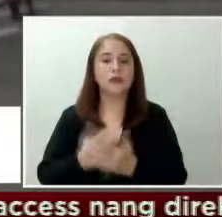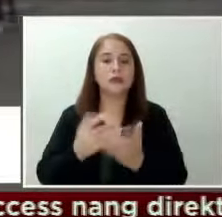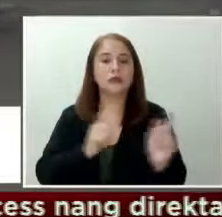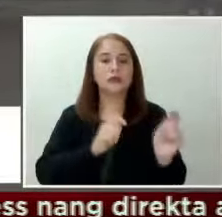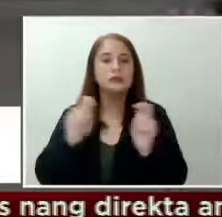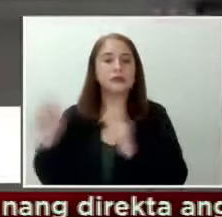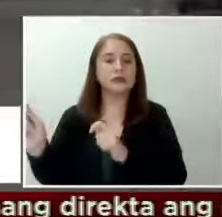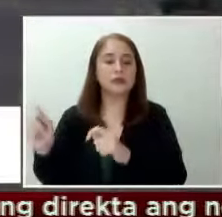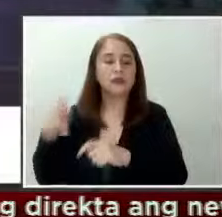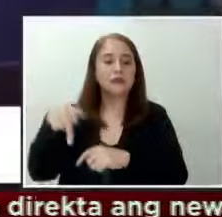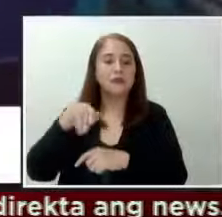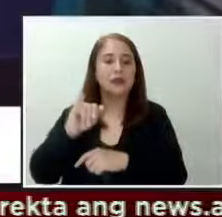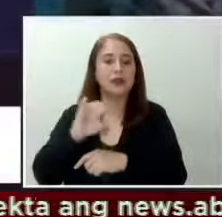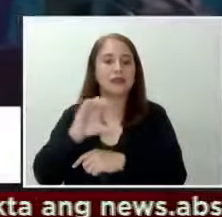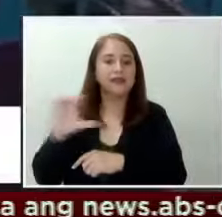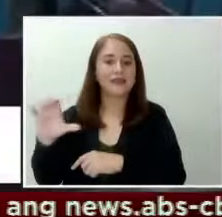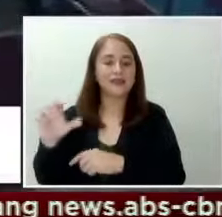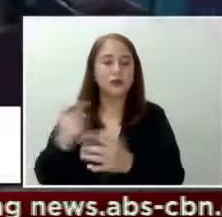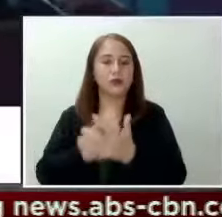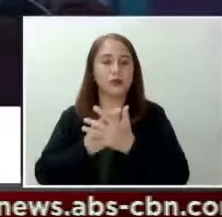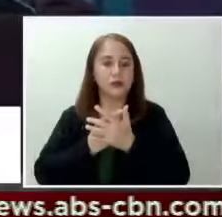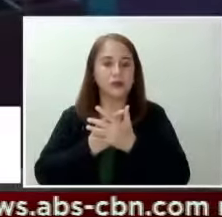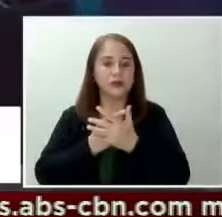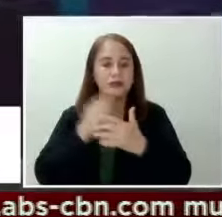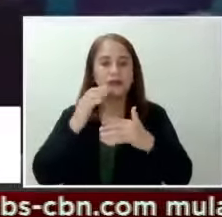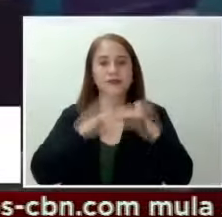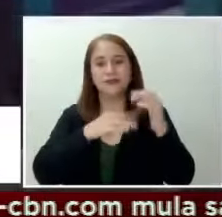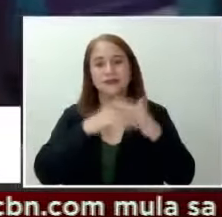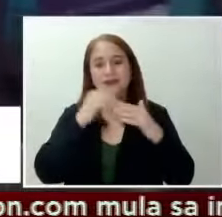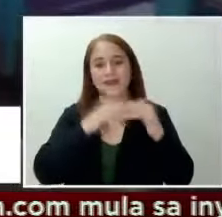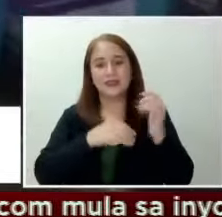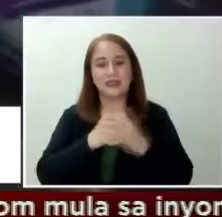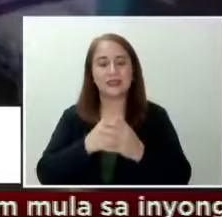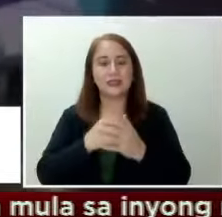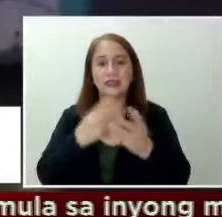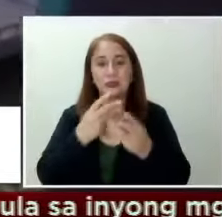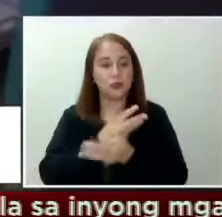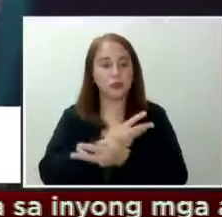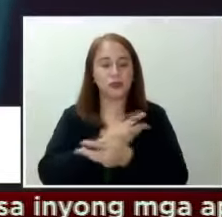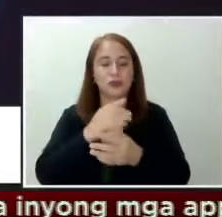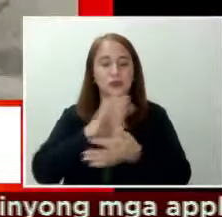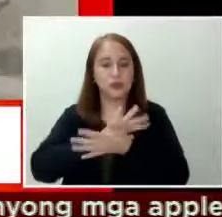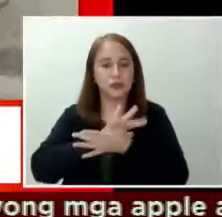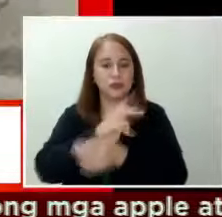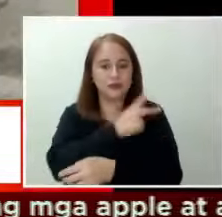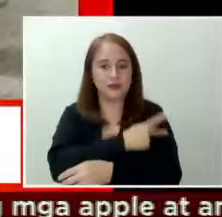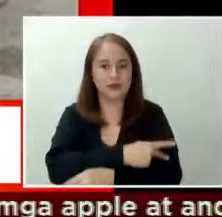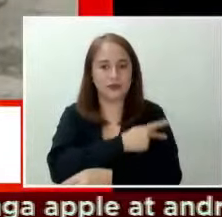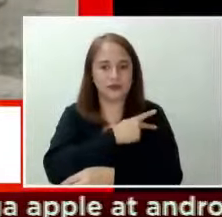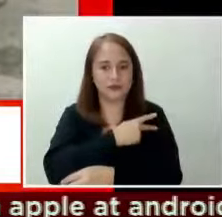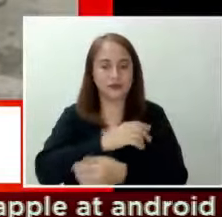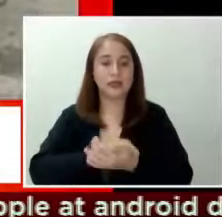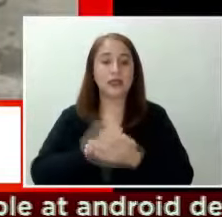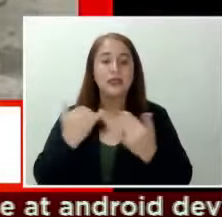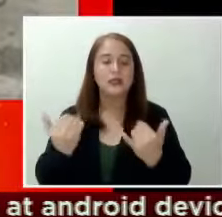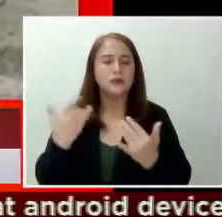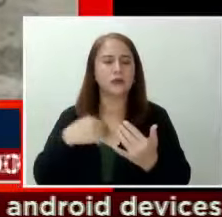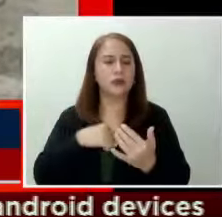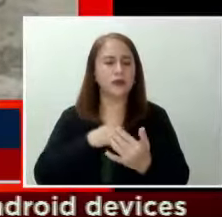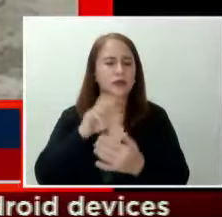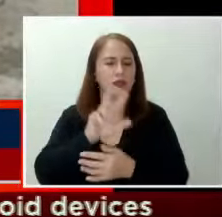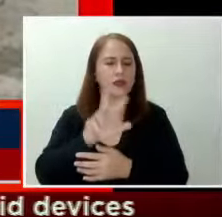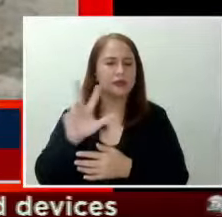sa PICC quarantine facility ang hindi na malubhang COVID-19 patients. Ngayon, meron kami 33